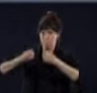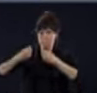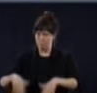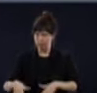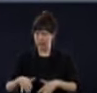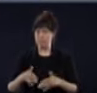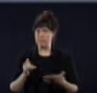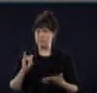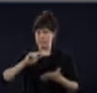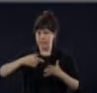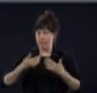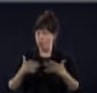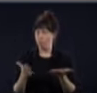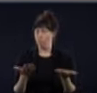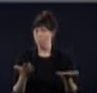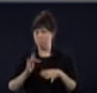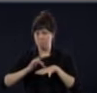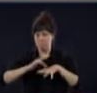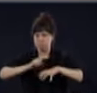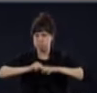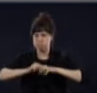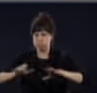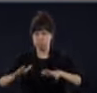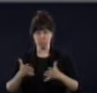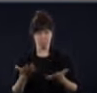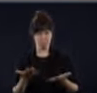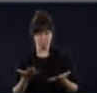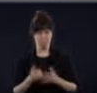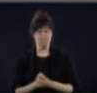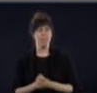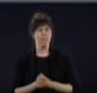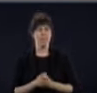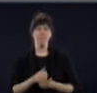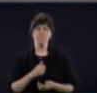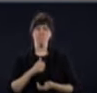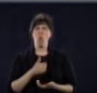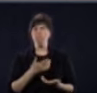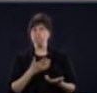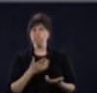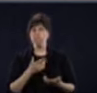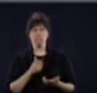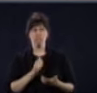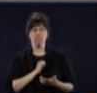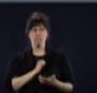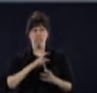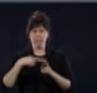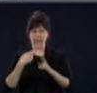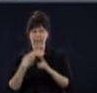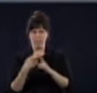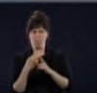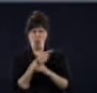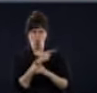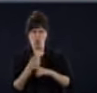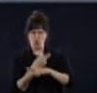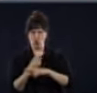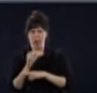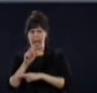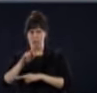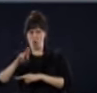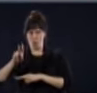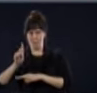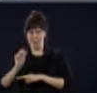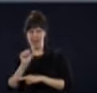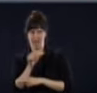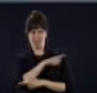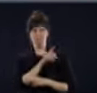Bien, écoutez, je vais laisser la parole à la Dr. Arruda, mais ce que je peux vous dire, c'est qu'on suit de jour en jour la fameuse